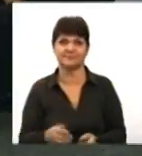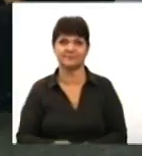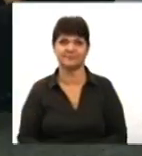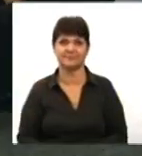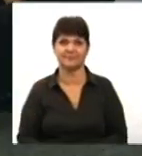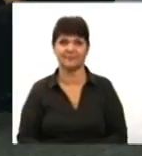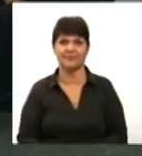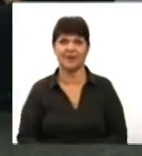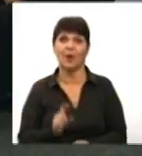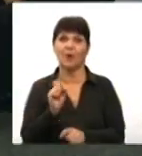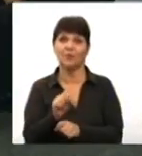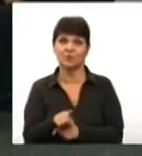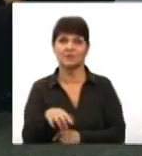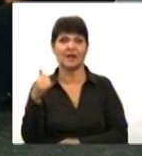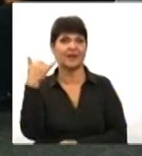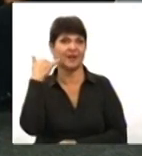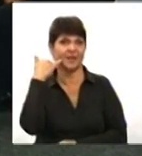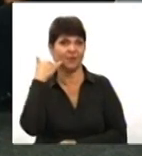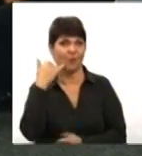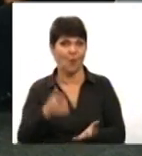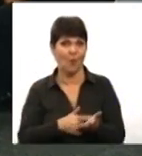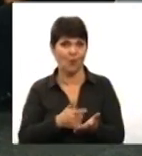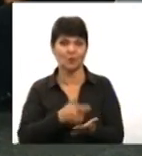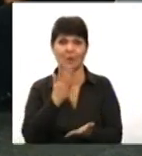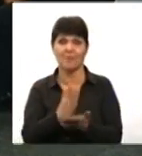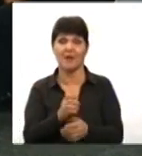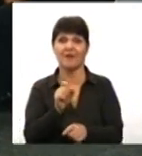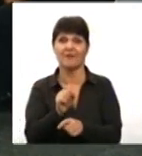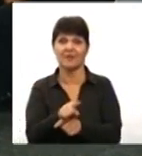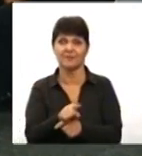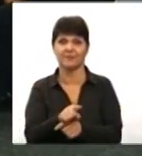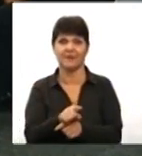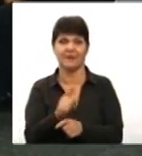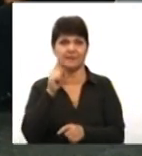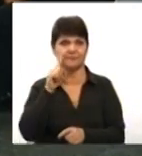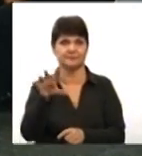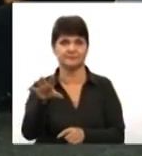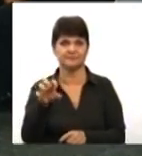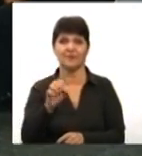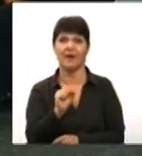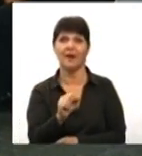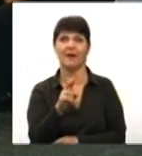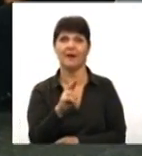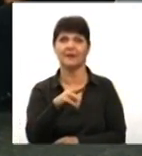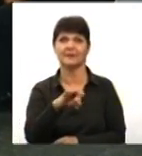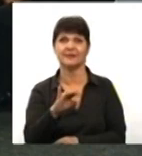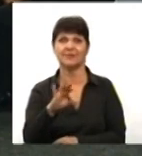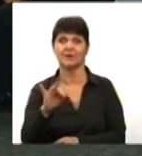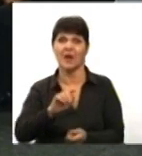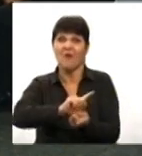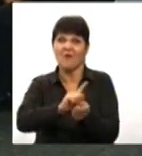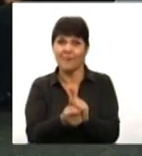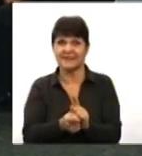Функція телефону, він може виконувати функцію активатора. Тобто замість такого пристрою можна використовувати